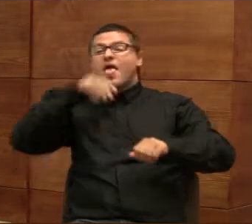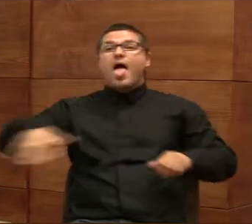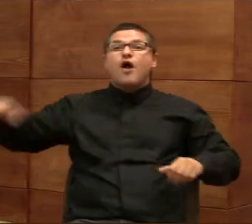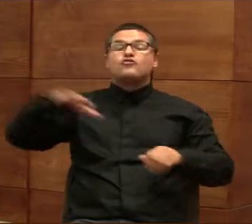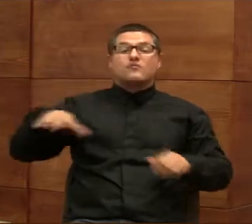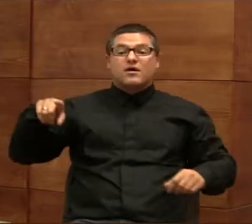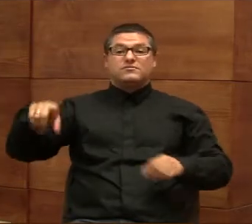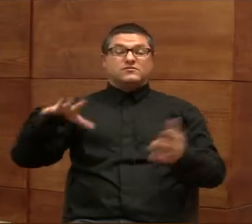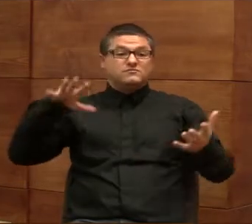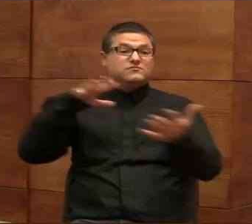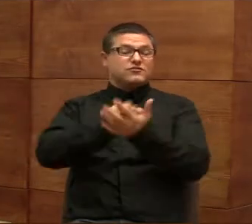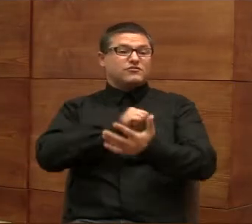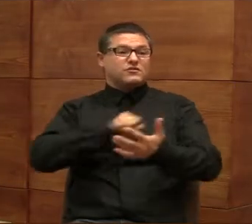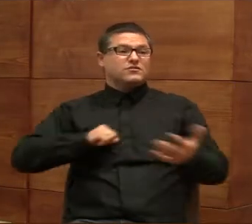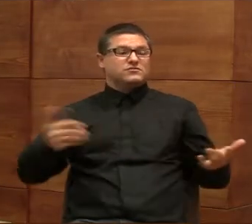się zajmuje